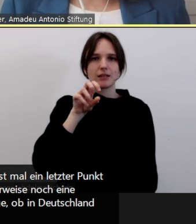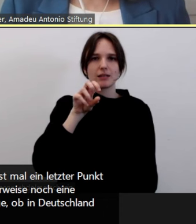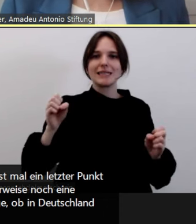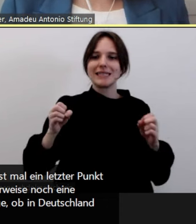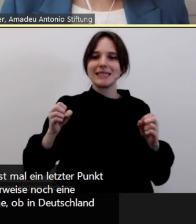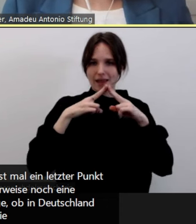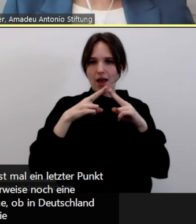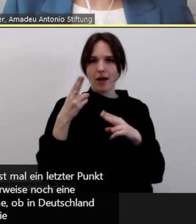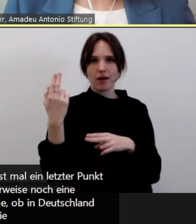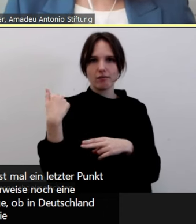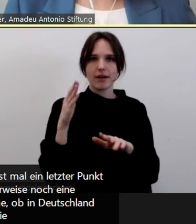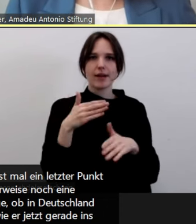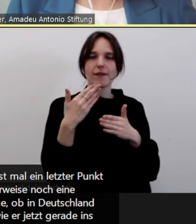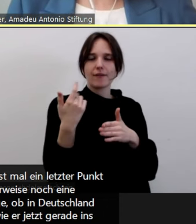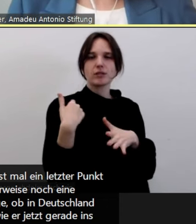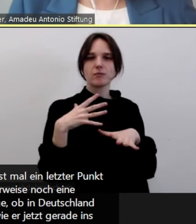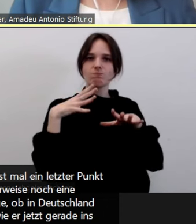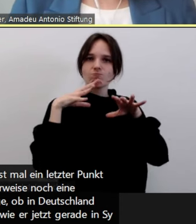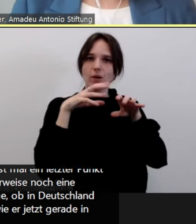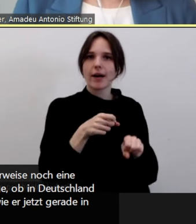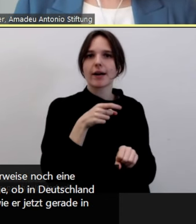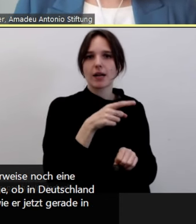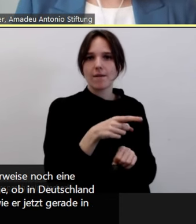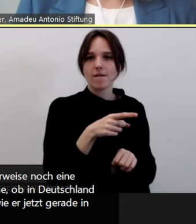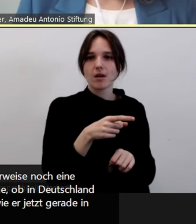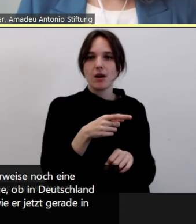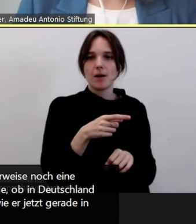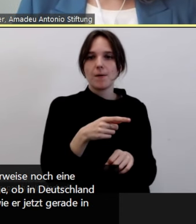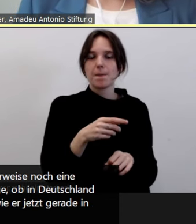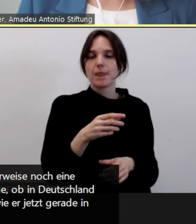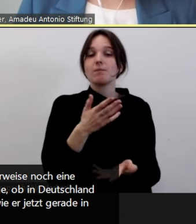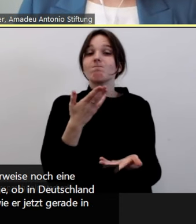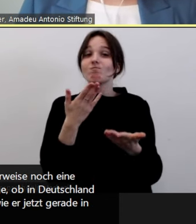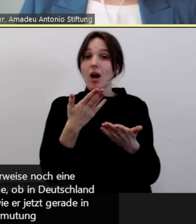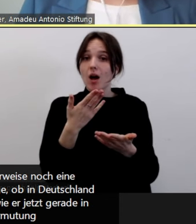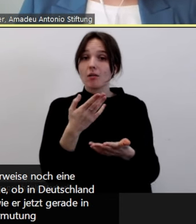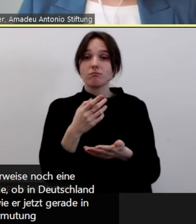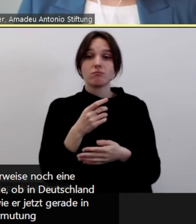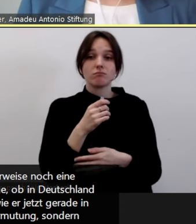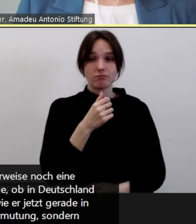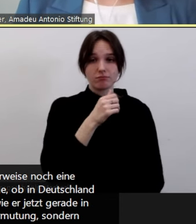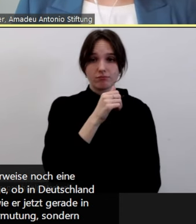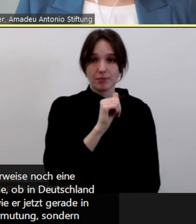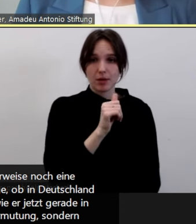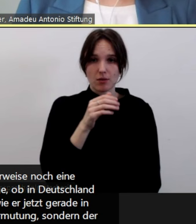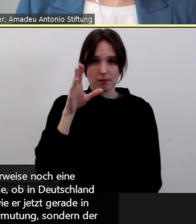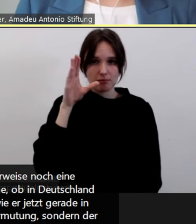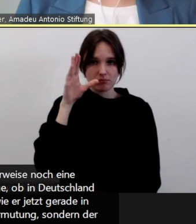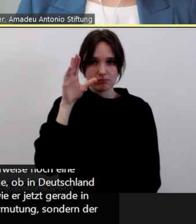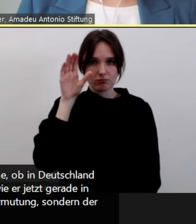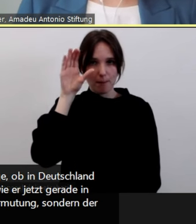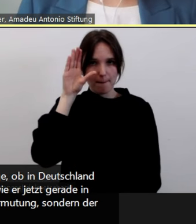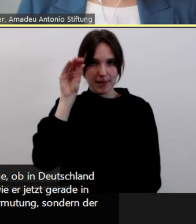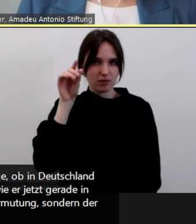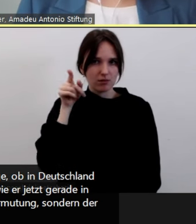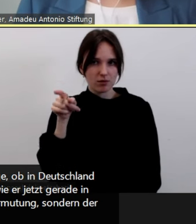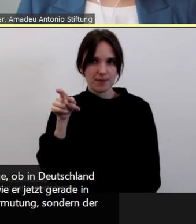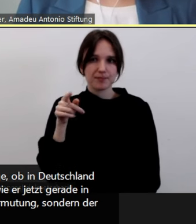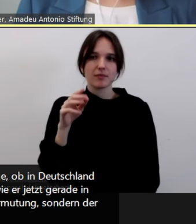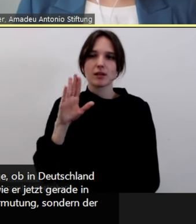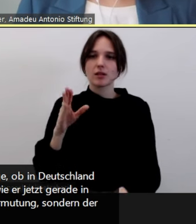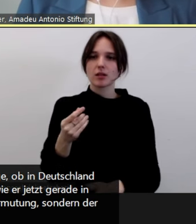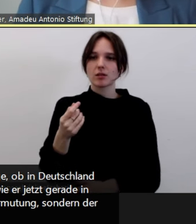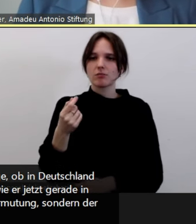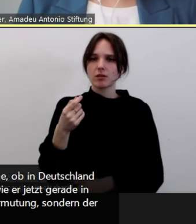Übergriff, so wie er jetzt gerade in Sydney war, die Vermutung ist, oder nicht die Vermutung, sondern der Typ, der am Samstag sechs